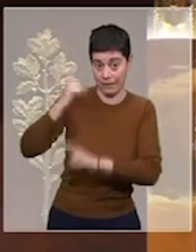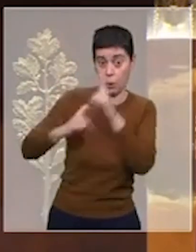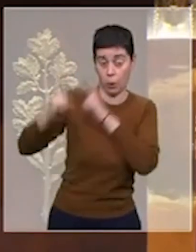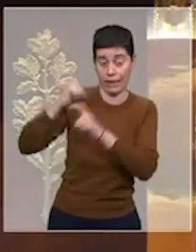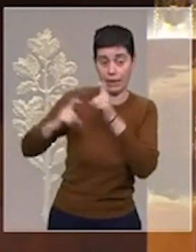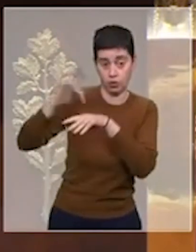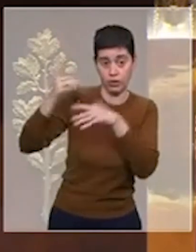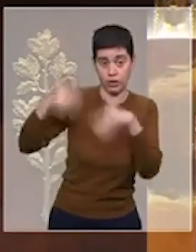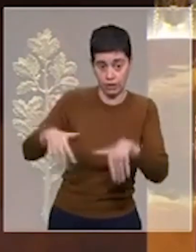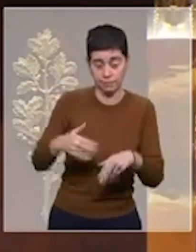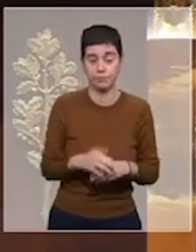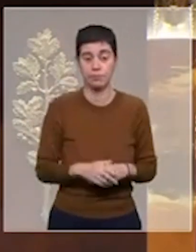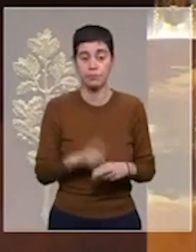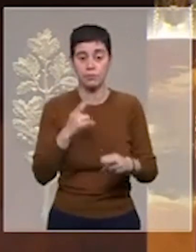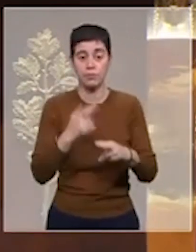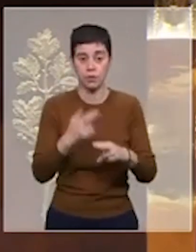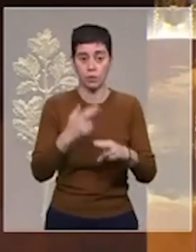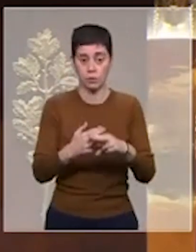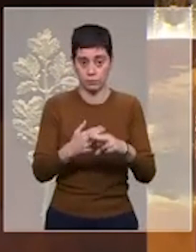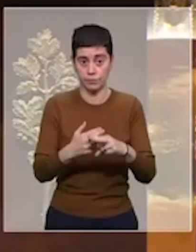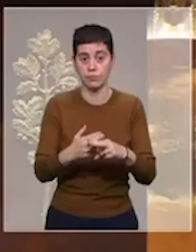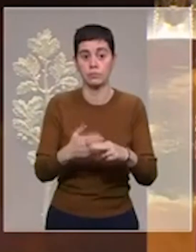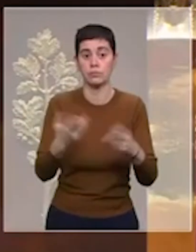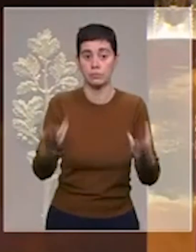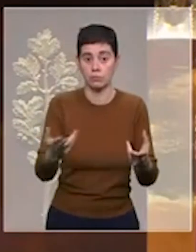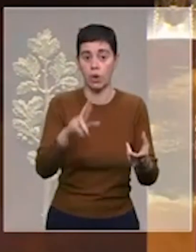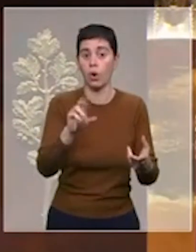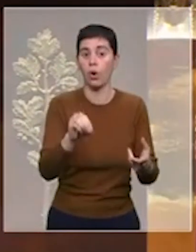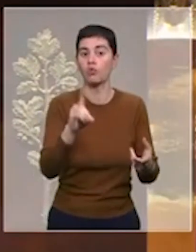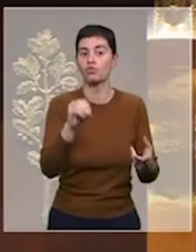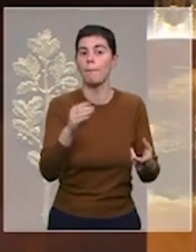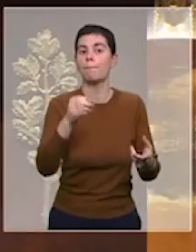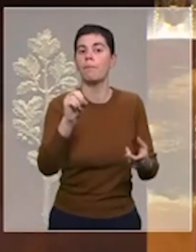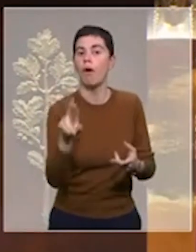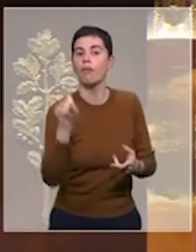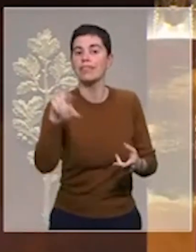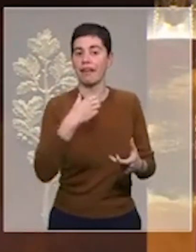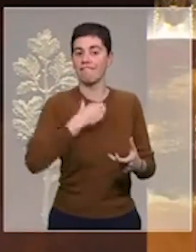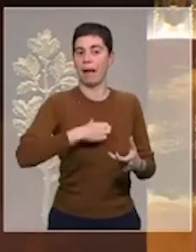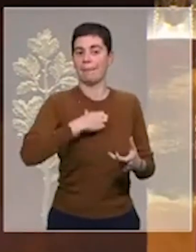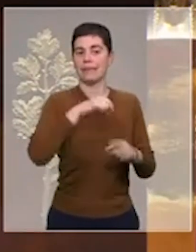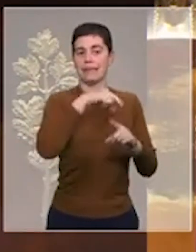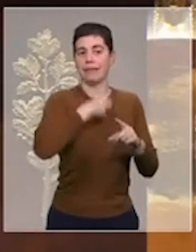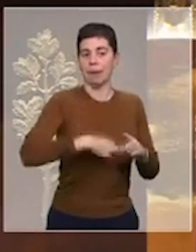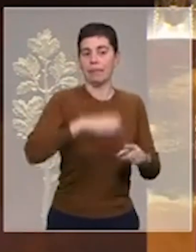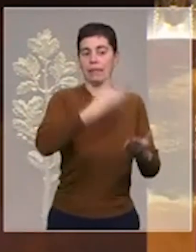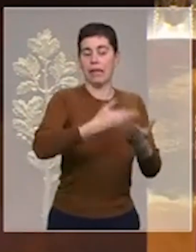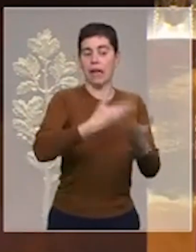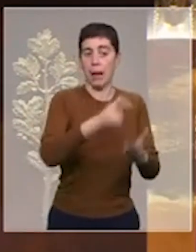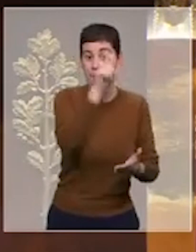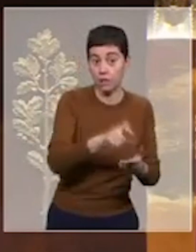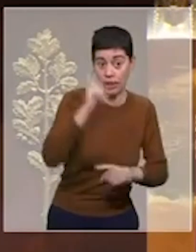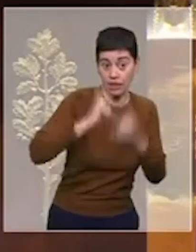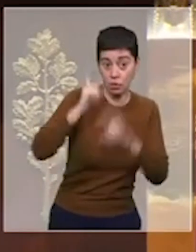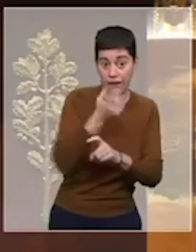qui s'appelle le roi de mort, la famine qui a été évoquée par l'historien français Laurent Rucaire. Suite